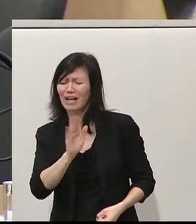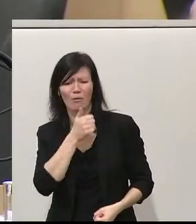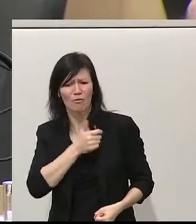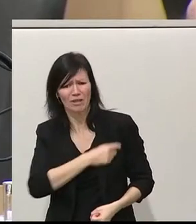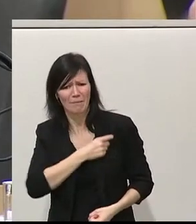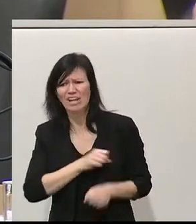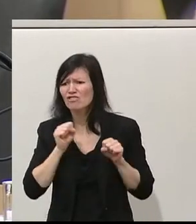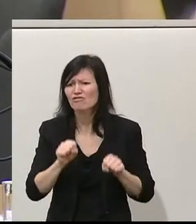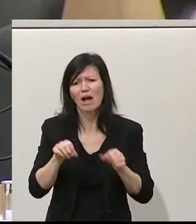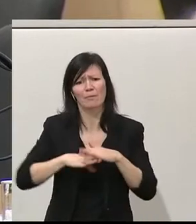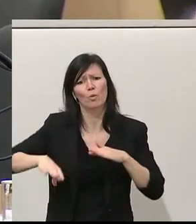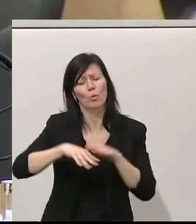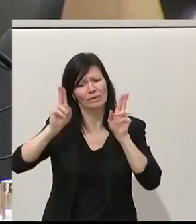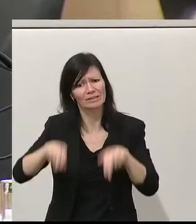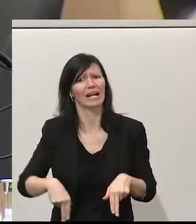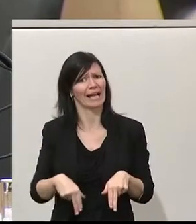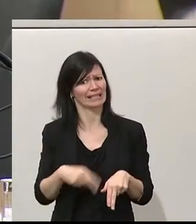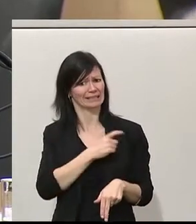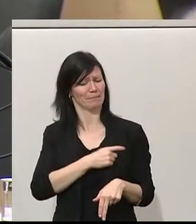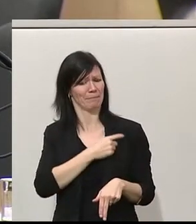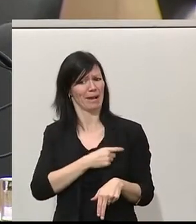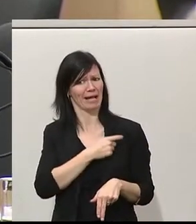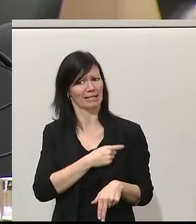den Einzug in die Ministerien aufgegeben.